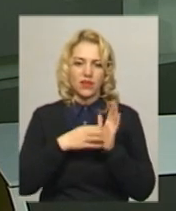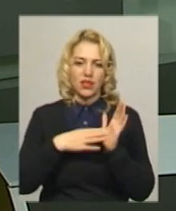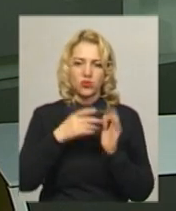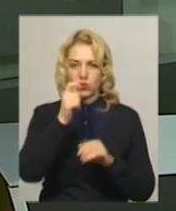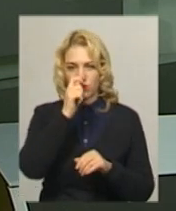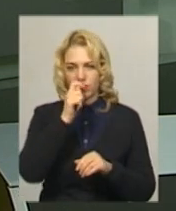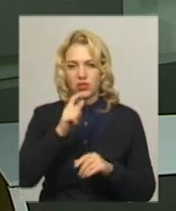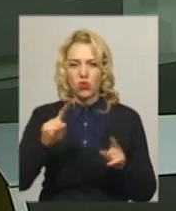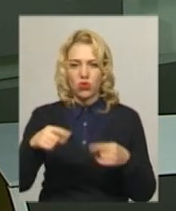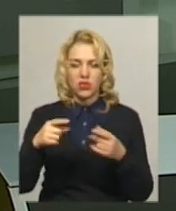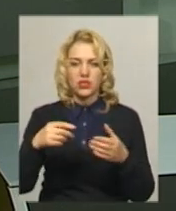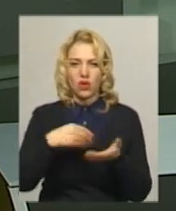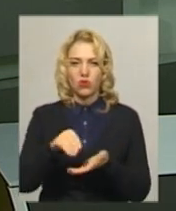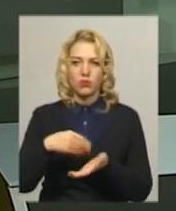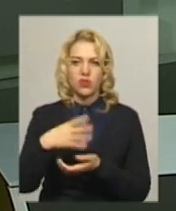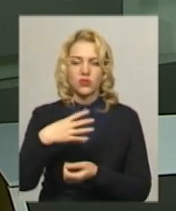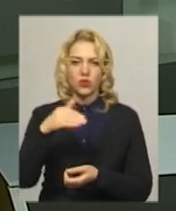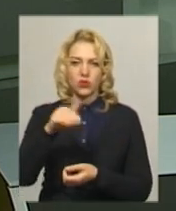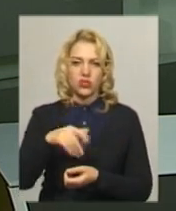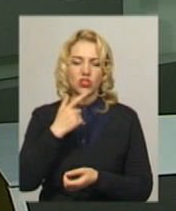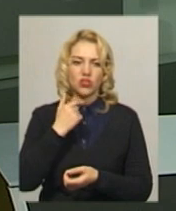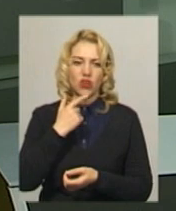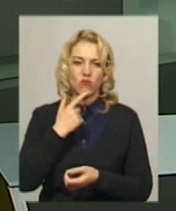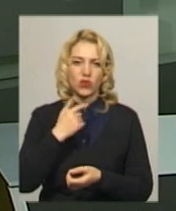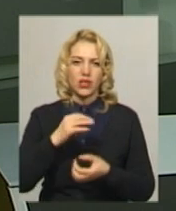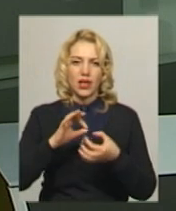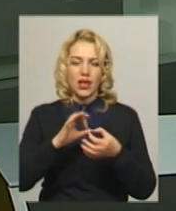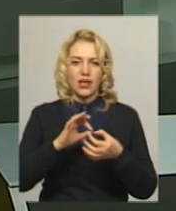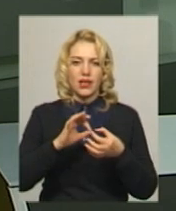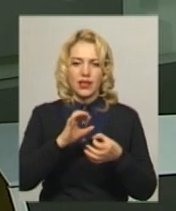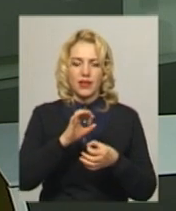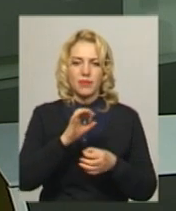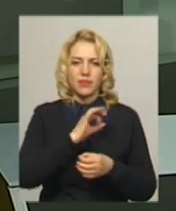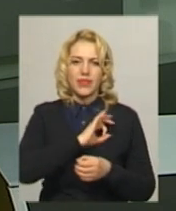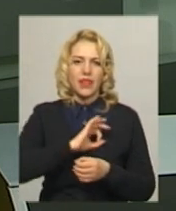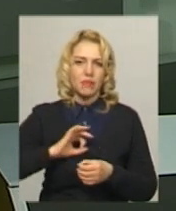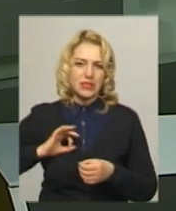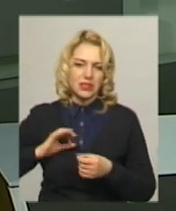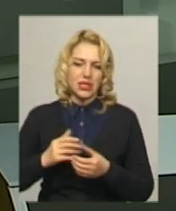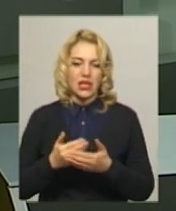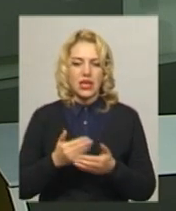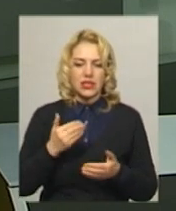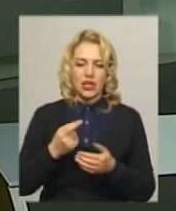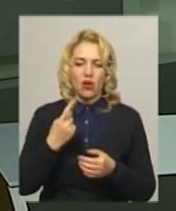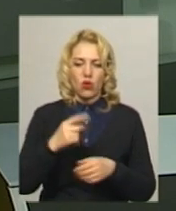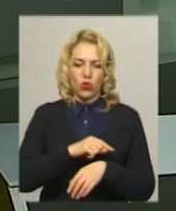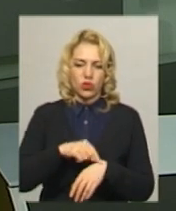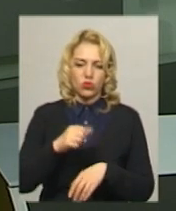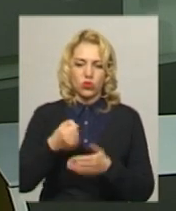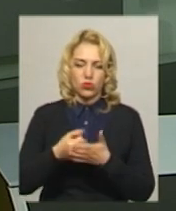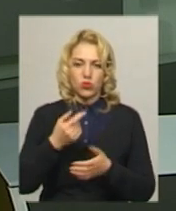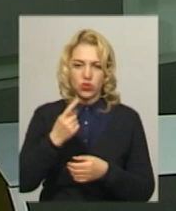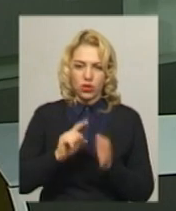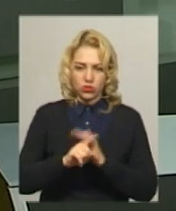організатори закупили 40 тисяч червоних монаместин. За годину до початку кожен може зробити собі прикрасу